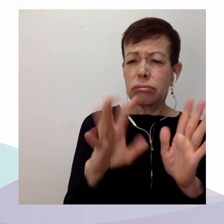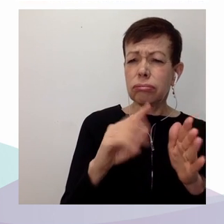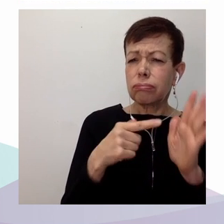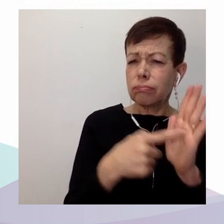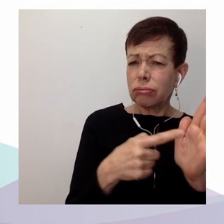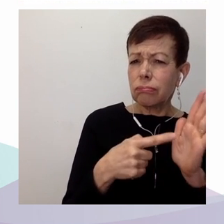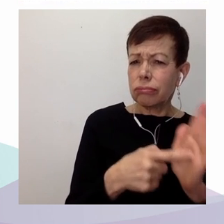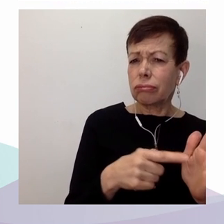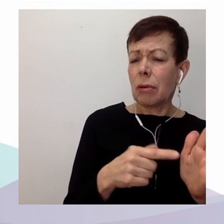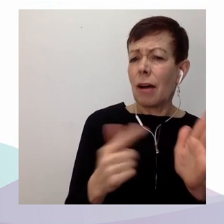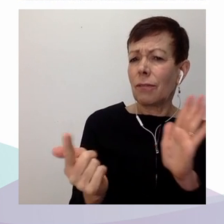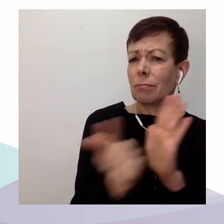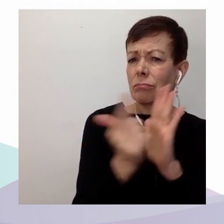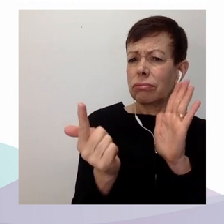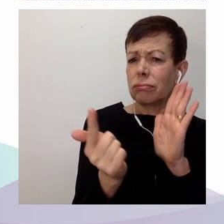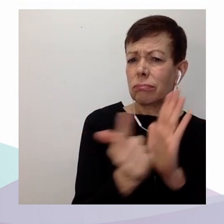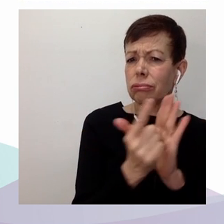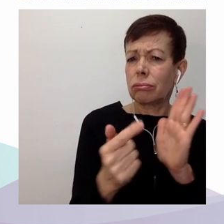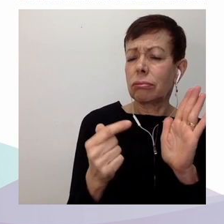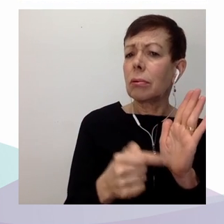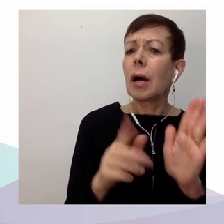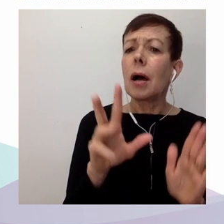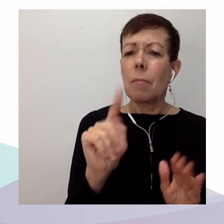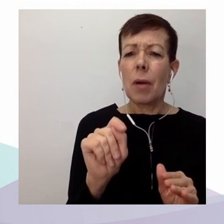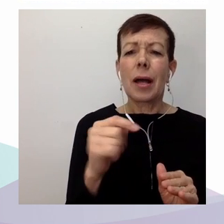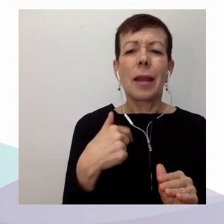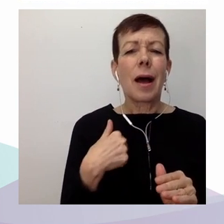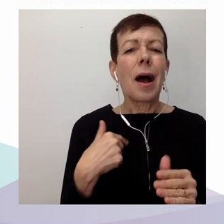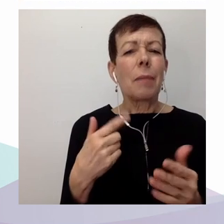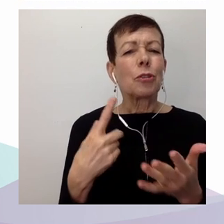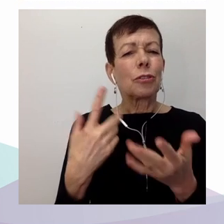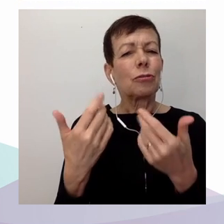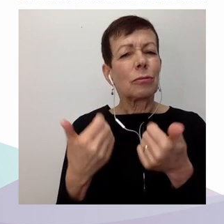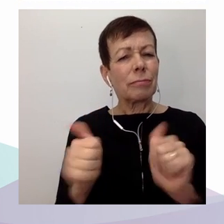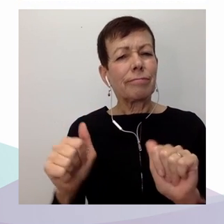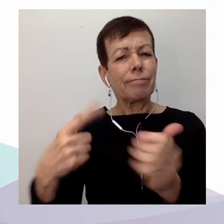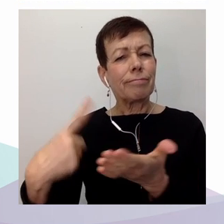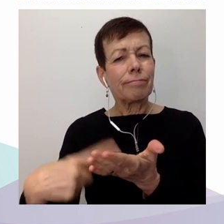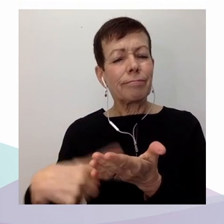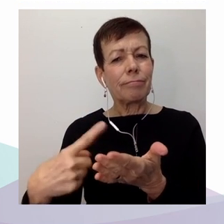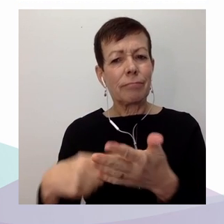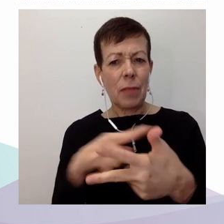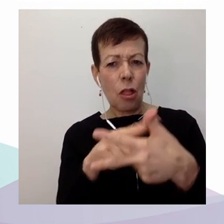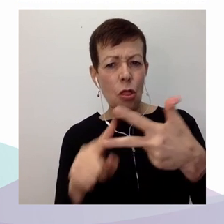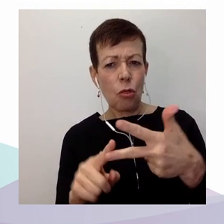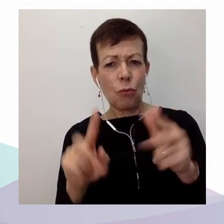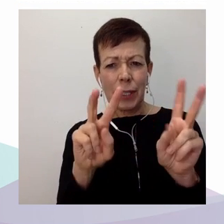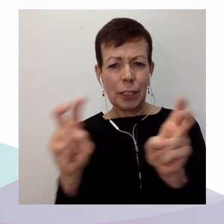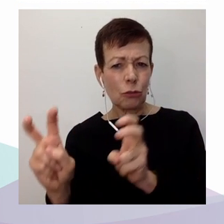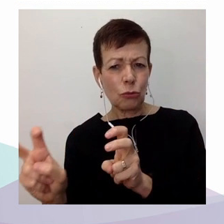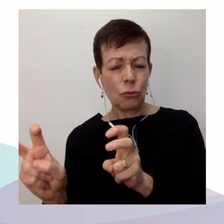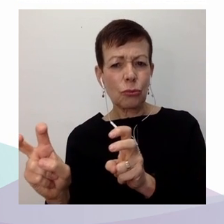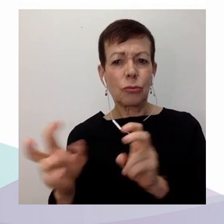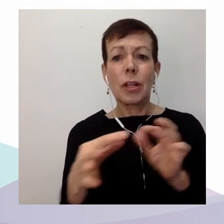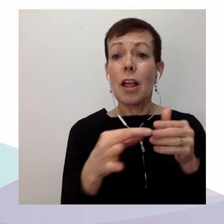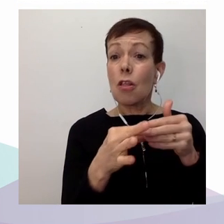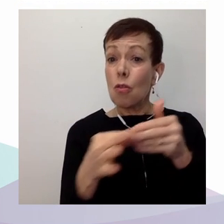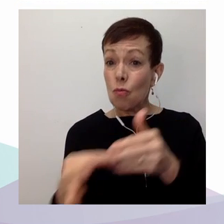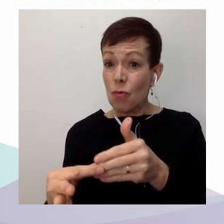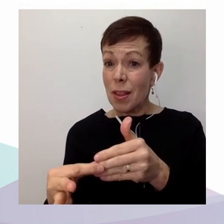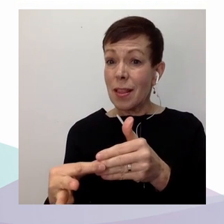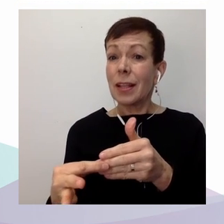attention sur trois types d'enjeux qui posent de graves problèmes en matière de violations des droits économiques et sociaux